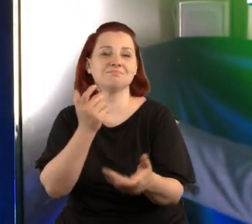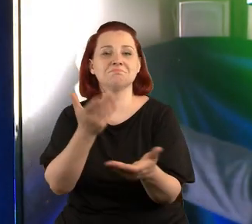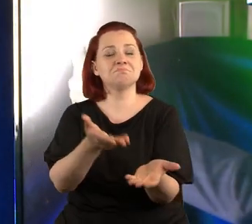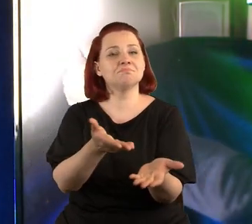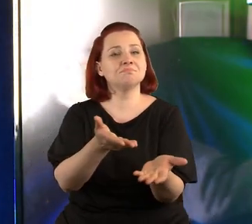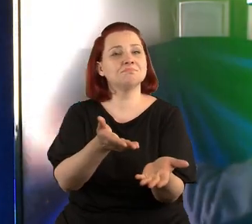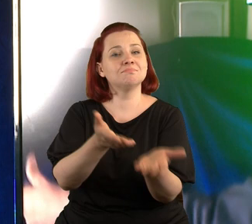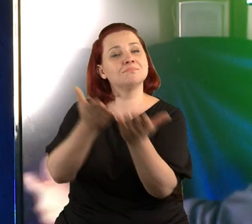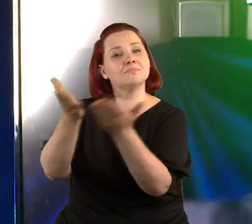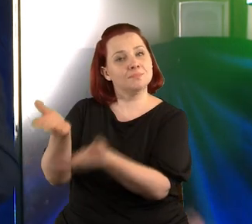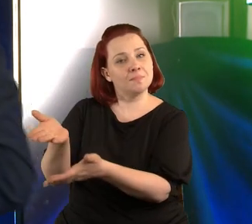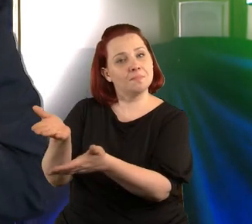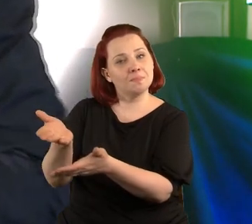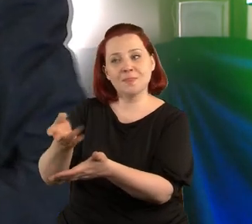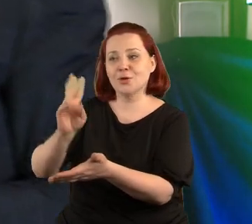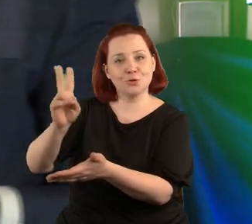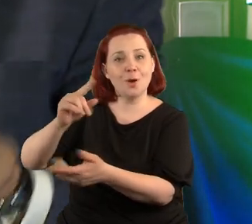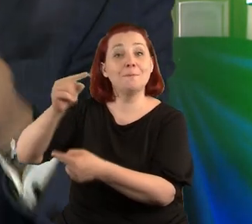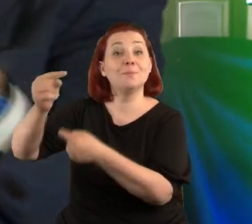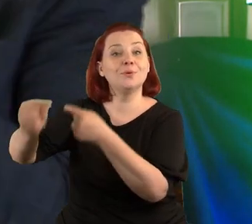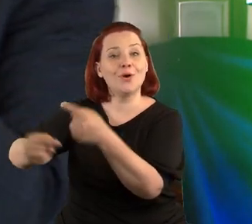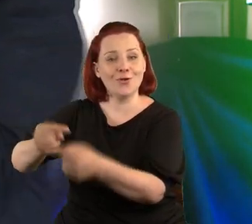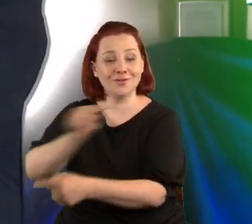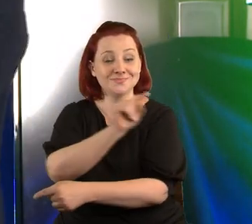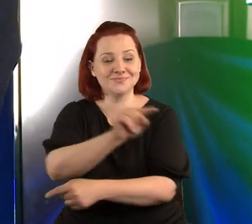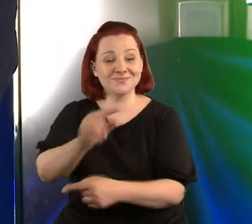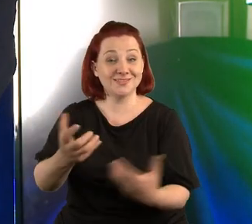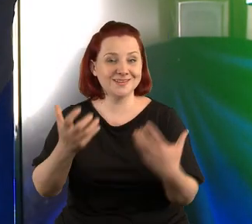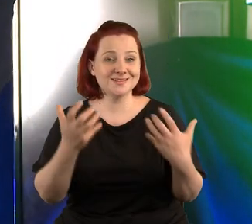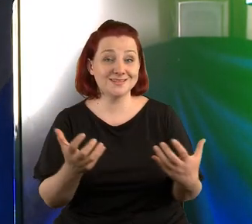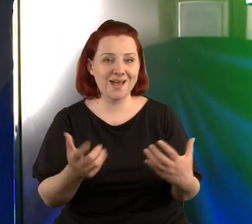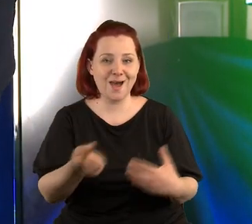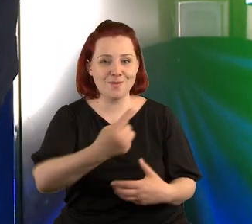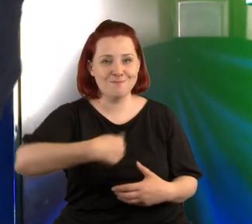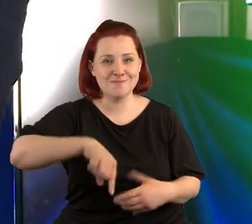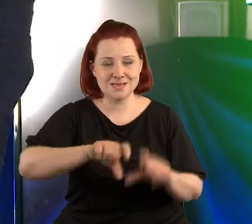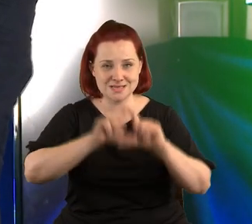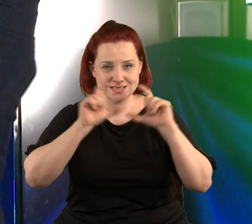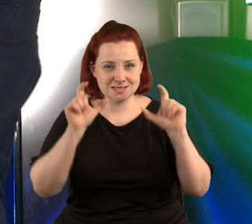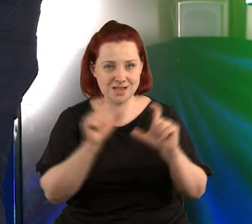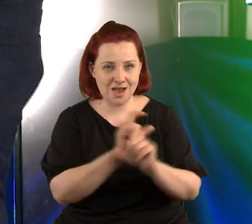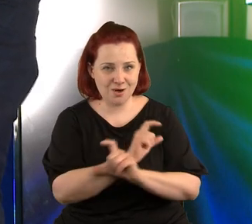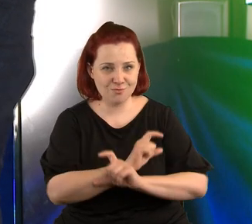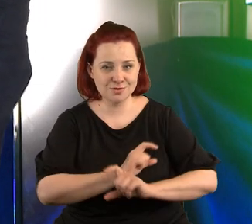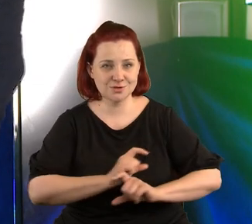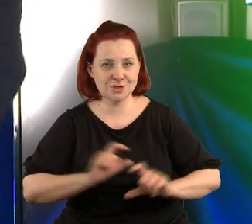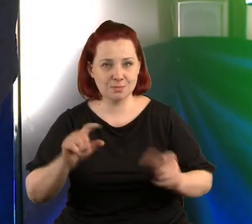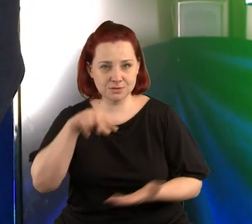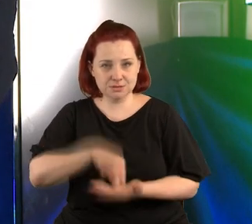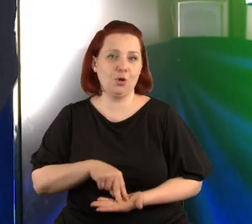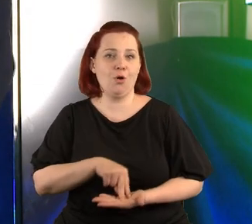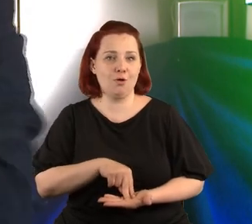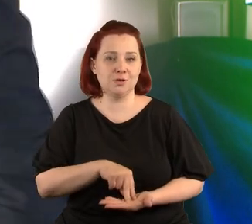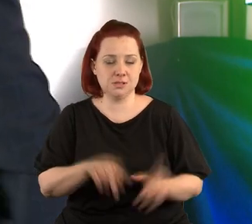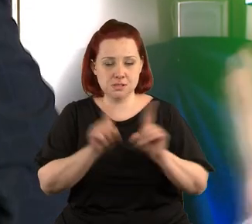i producent chcą, żebyśmy byli stali i żebyśmy wiedzieli